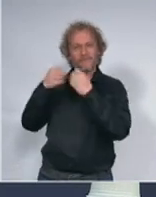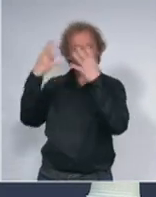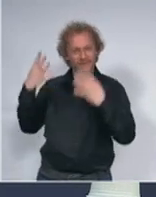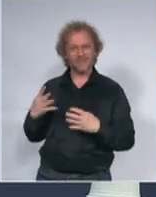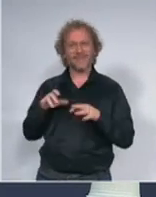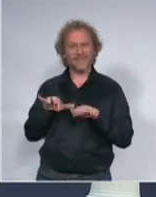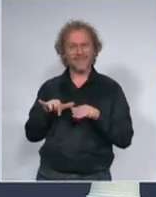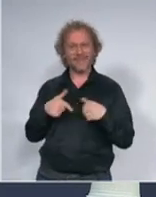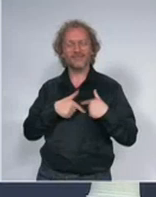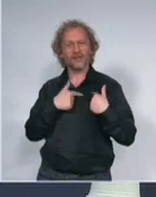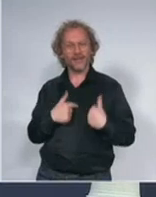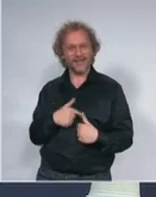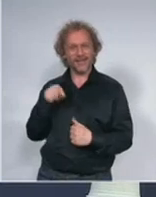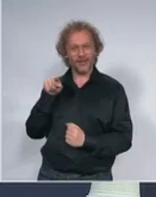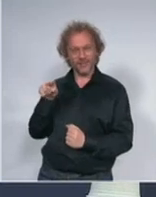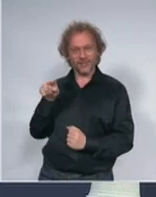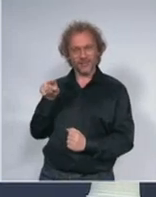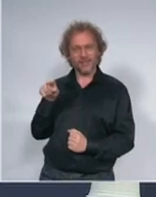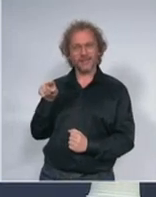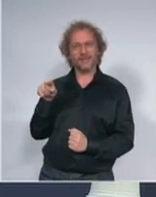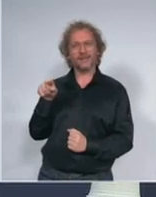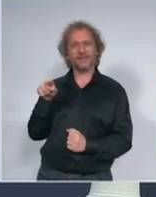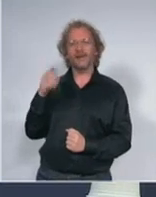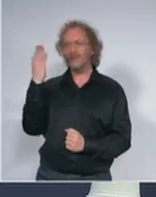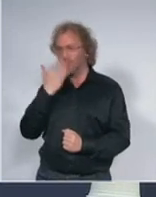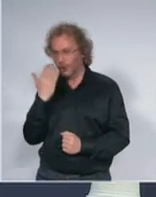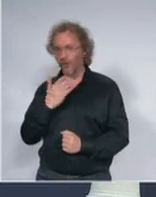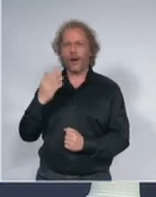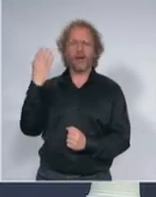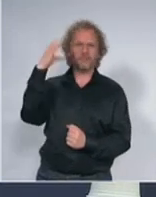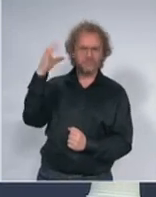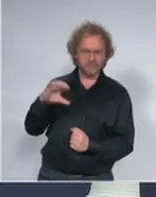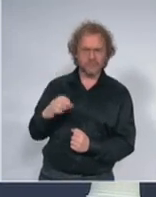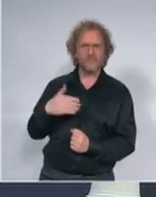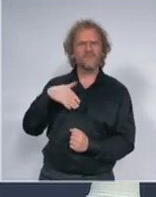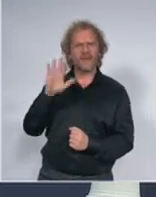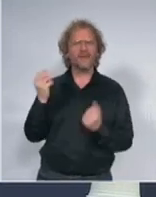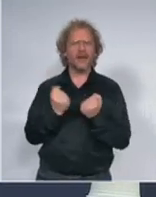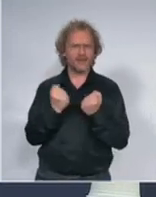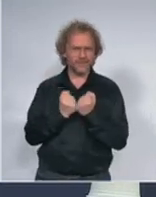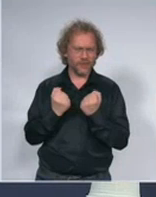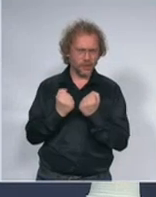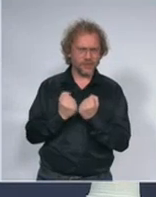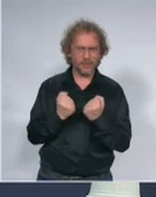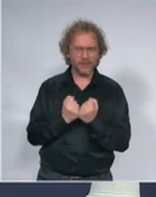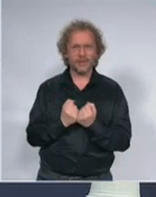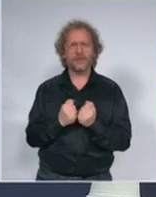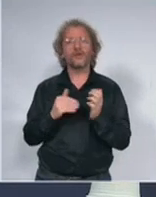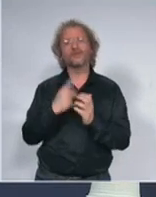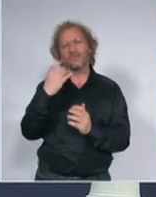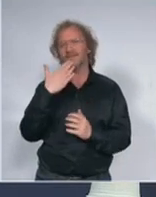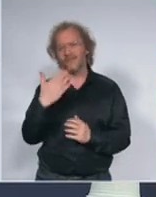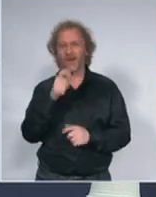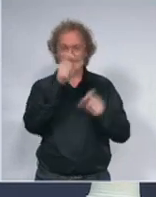škole i svih ostalih van nastavnih aktivnosti na čemu je fokus velika zahvalnost još jednom i učiteljima nastavnicima